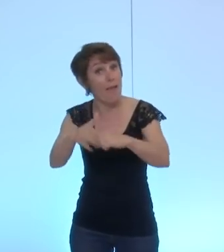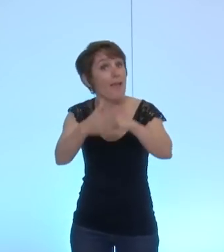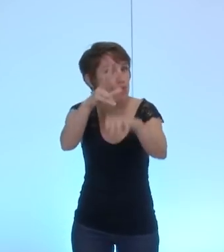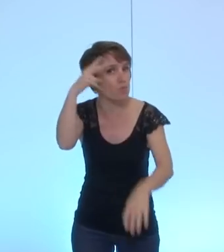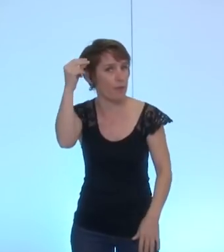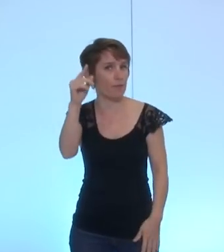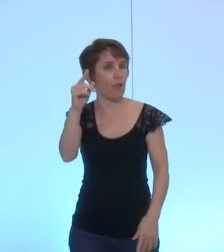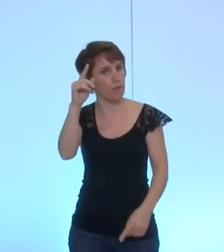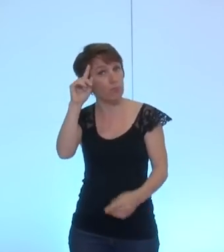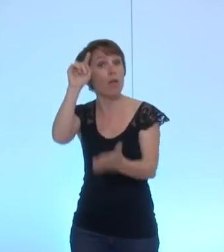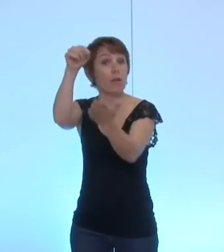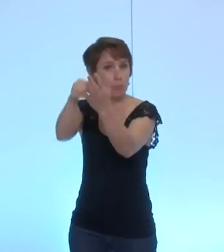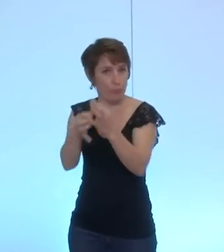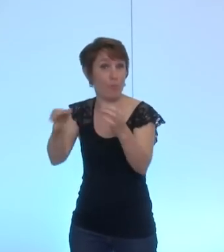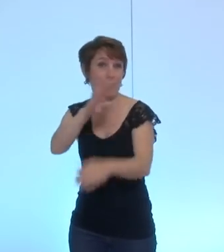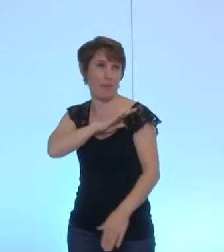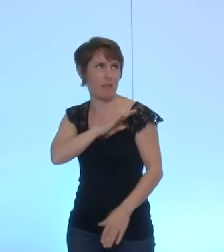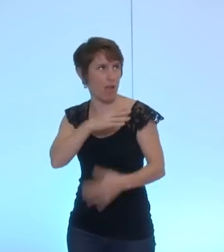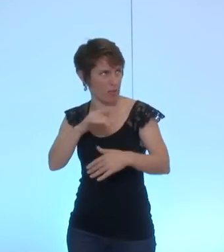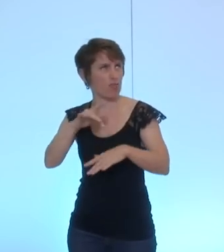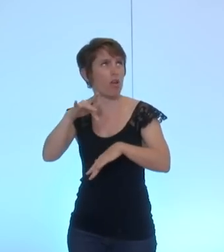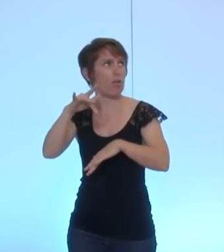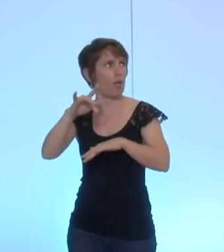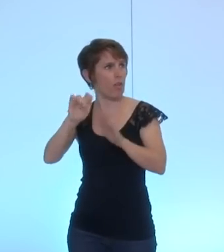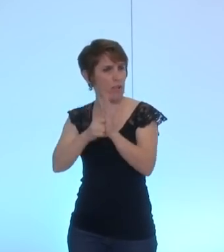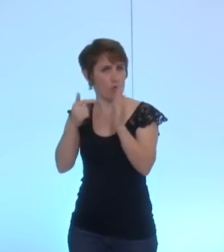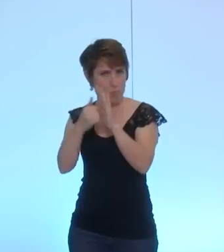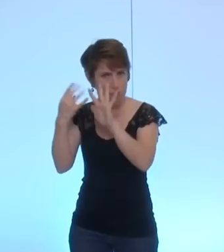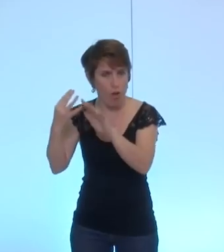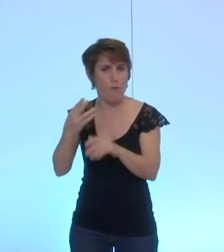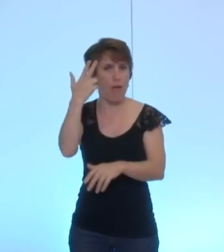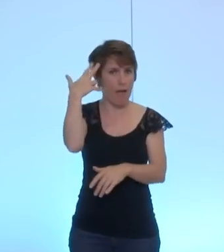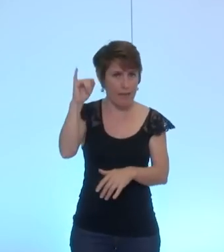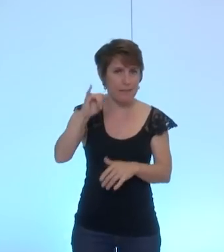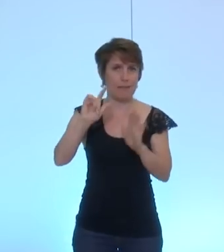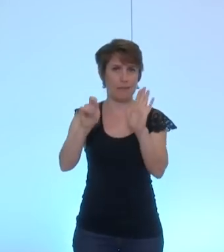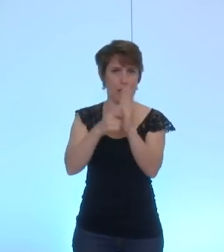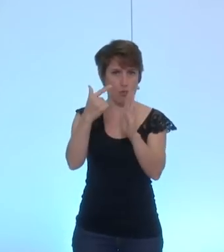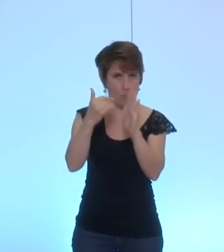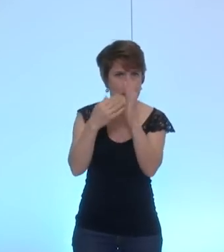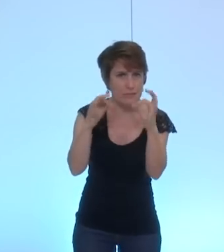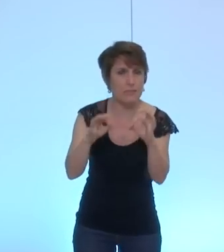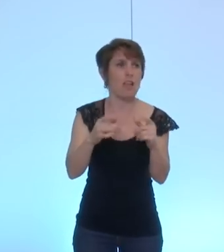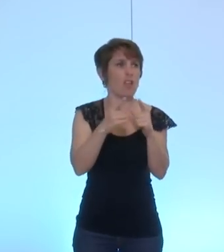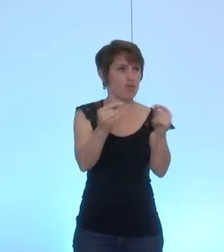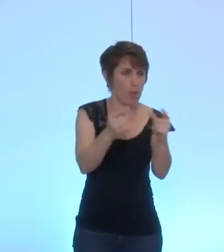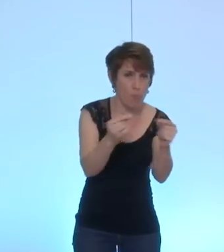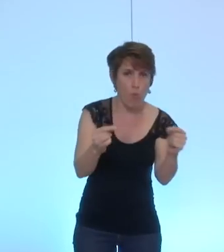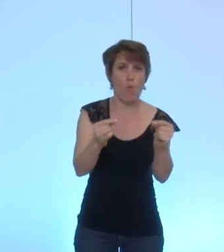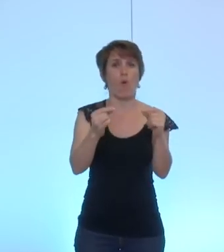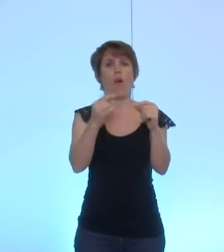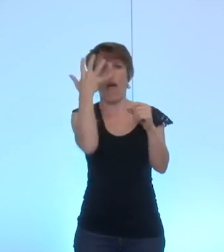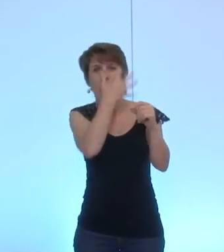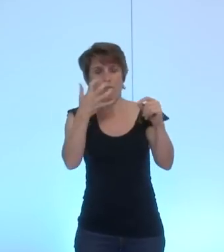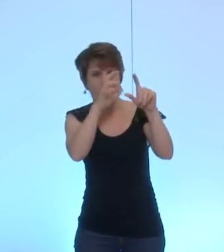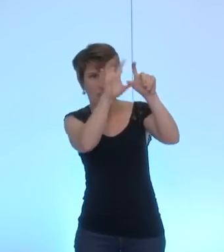pour Gaza déjà en 2009 pour Haïti en 2010 le Japon la Corne de l'Afrique en 2011 la Syrie